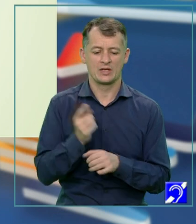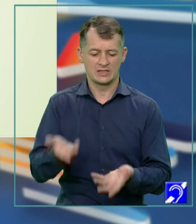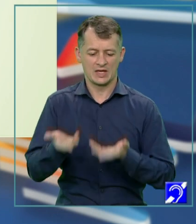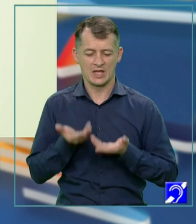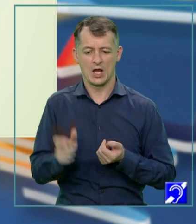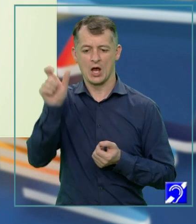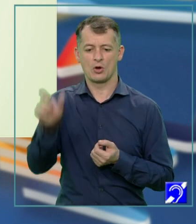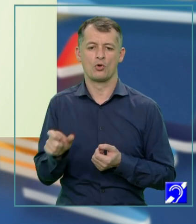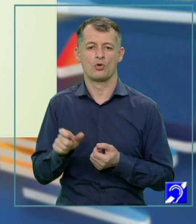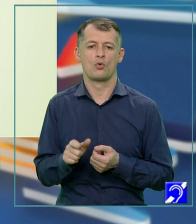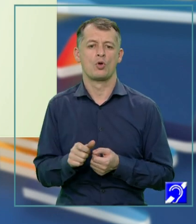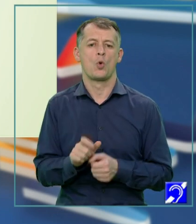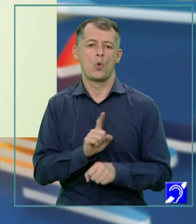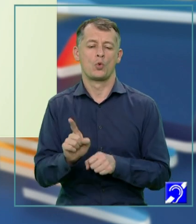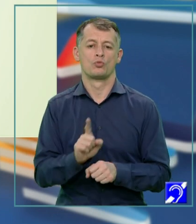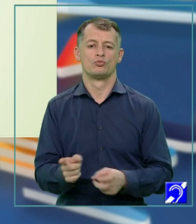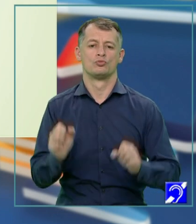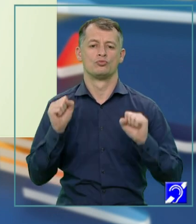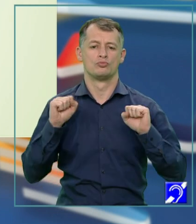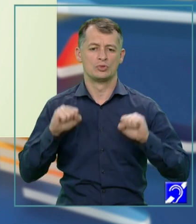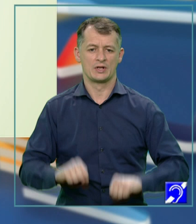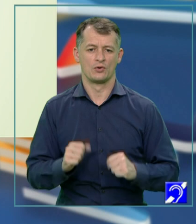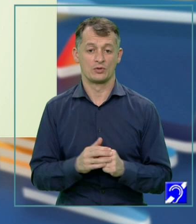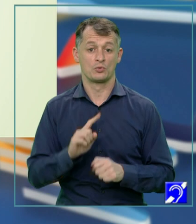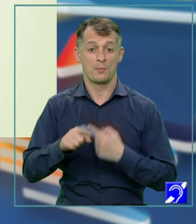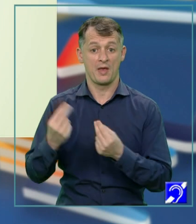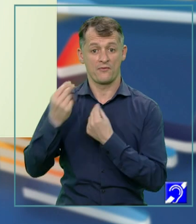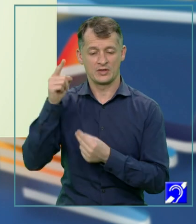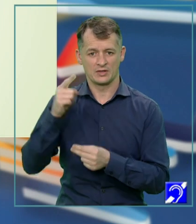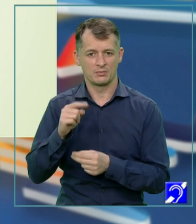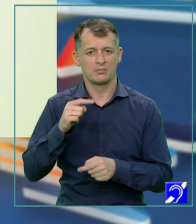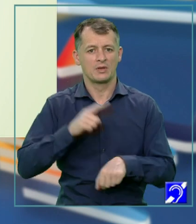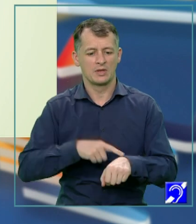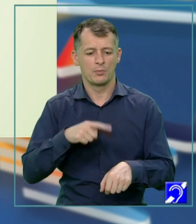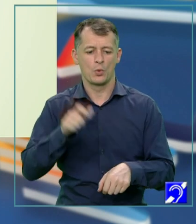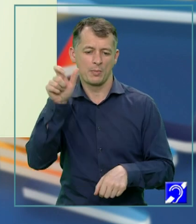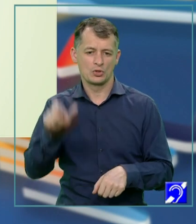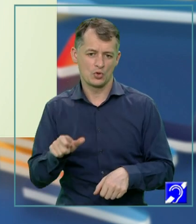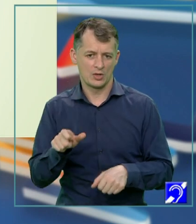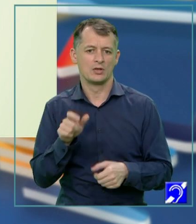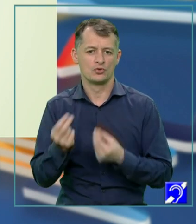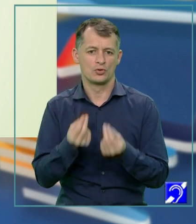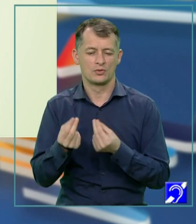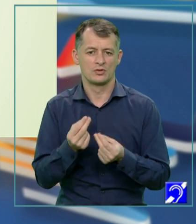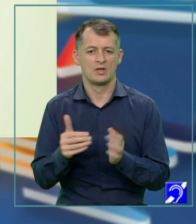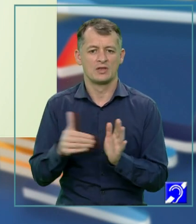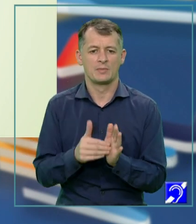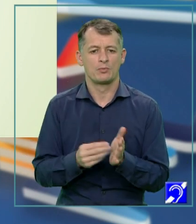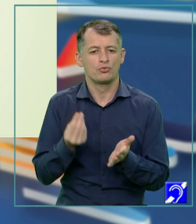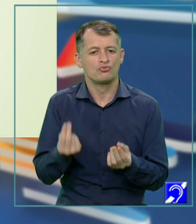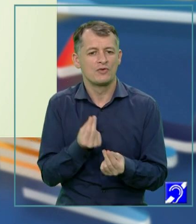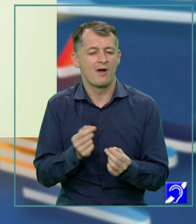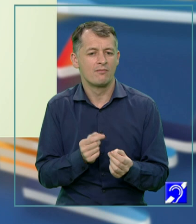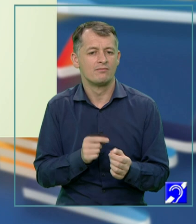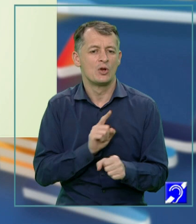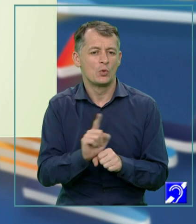rolului o coloană vertebrală solidă. Apoi mai înveți de la el că pe parcursul unui rol e necesar să pui câteva accente și în mod